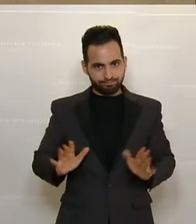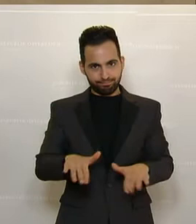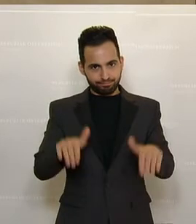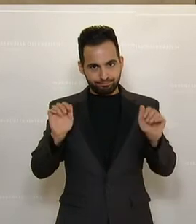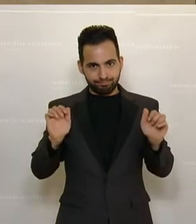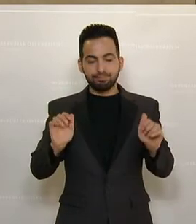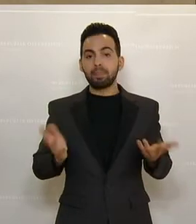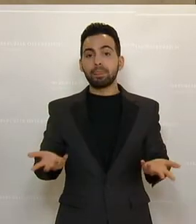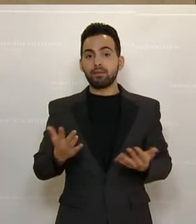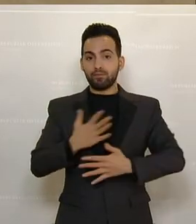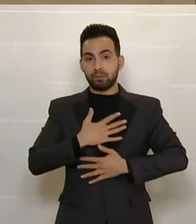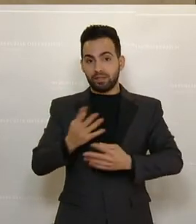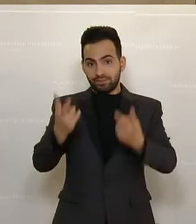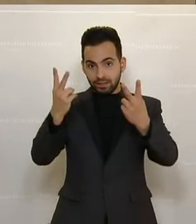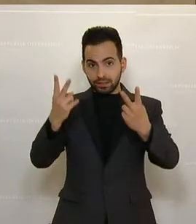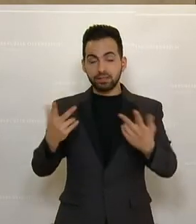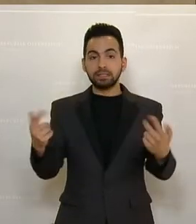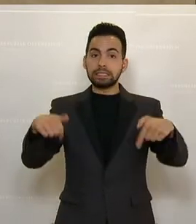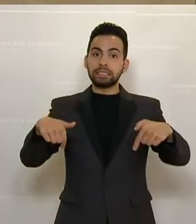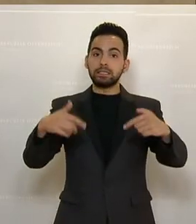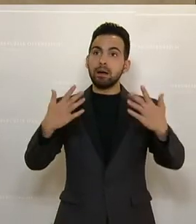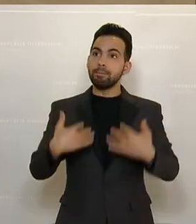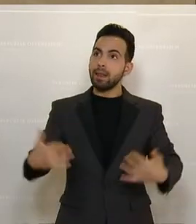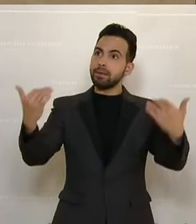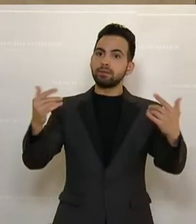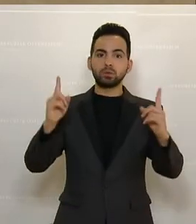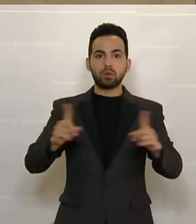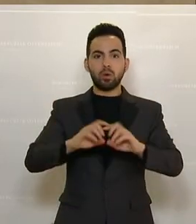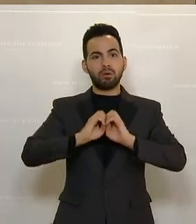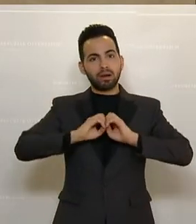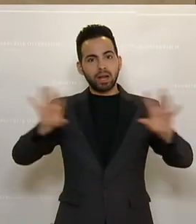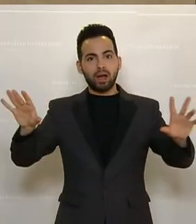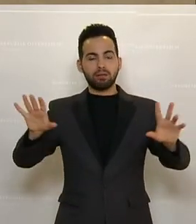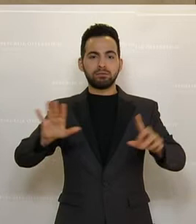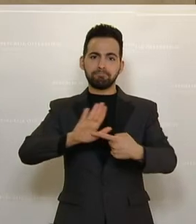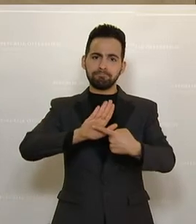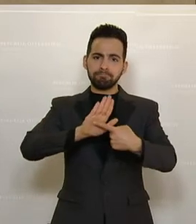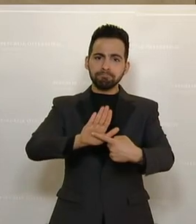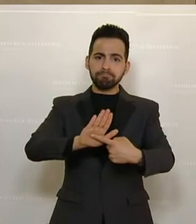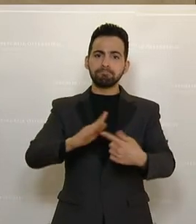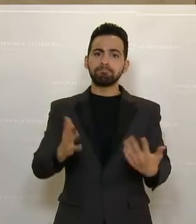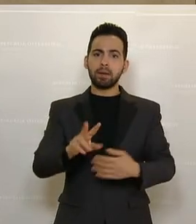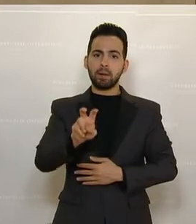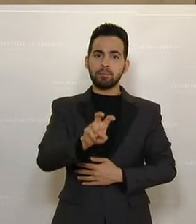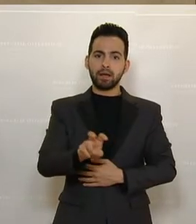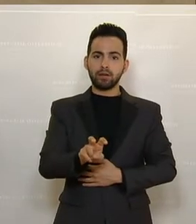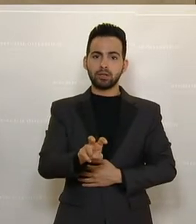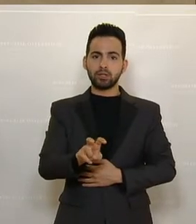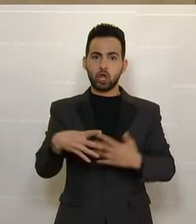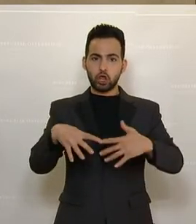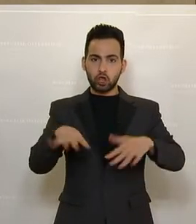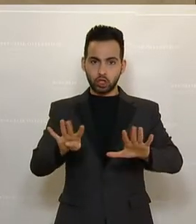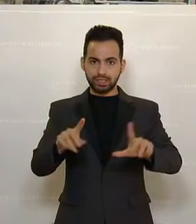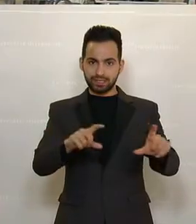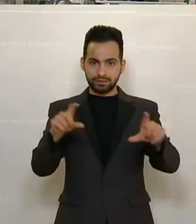geben. Und mir ist wichtig, dass hier im Parlament auch laut und deutlich gesagt wird, dass der Paragraf 19,